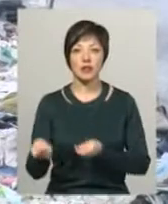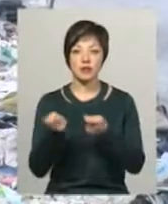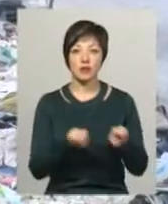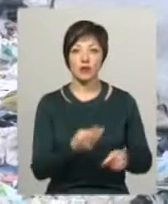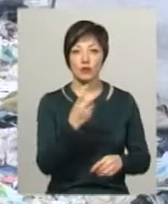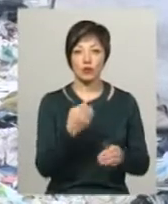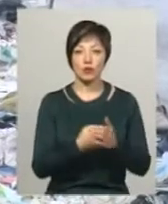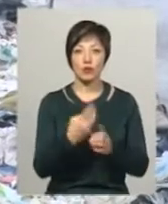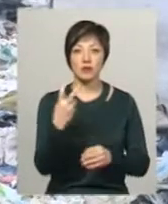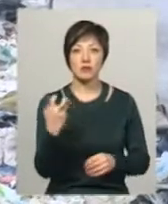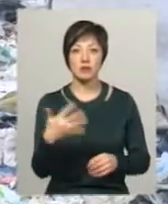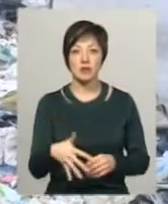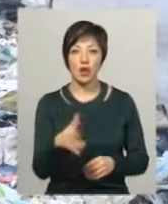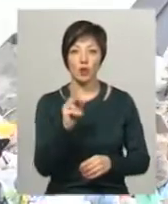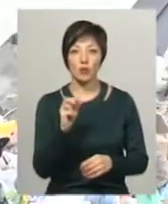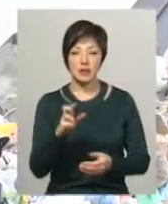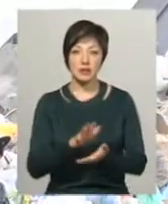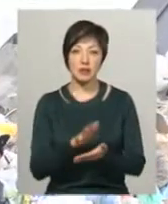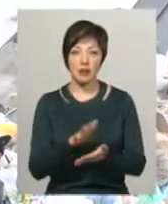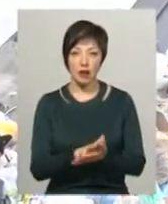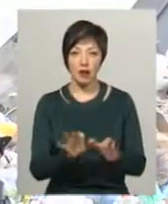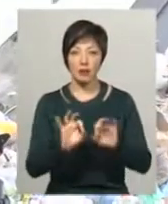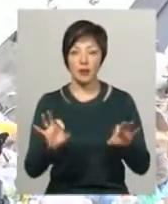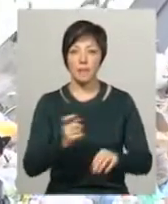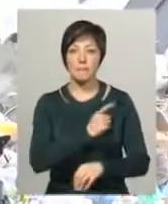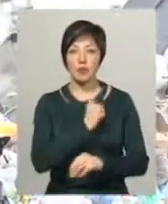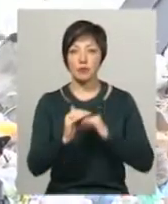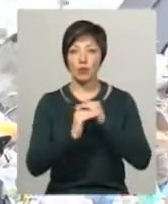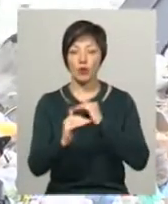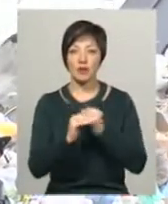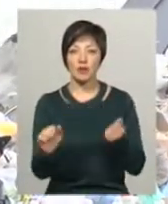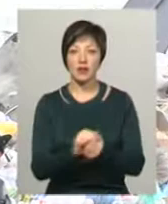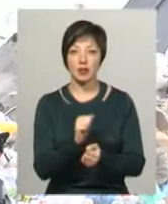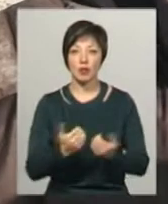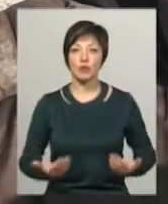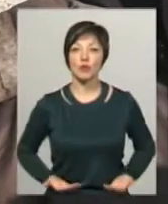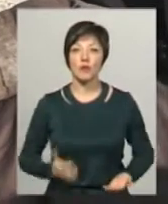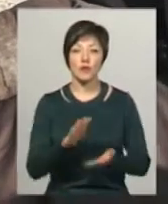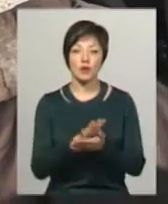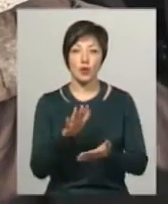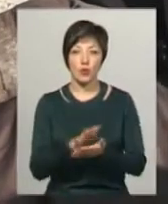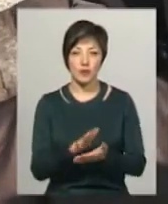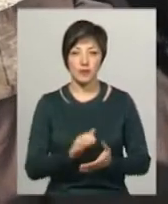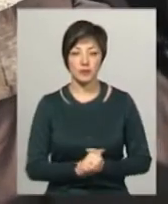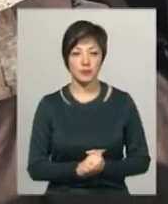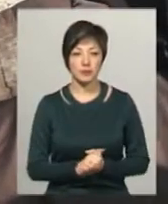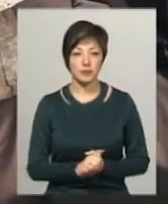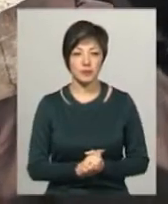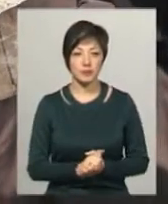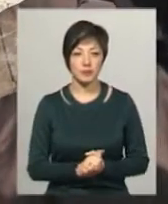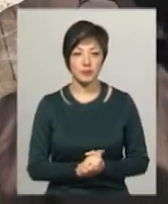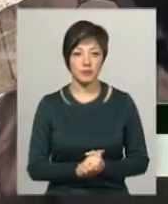від 200 до 250 кубів сміття, розповідає майстер полігону твердих побутових відходів Едуард Дашевський. Якщо ви